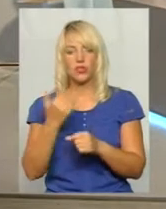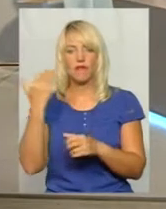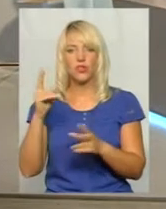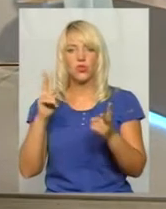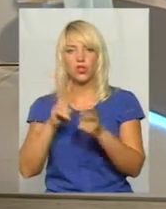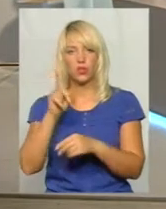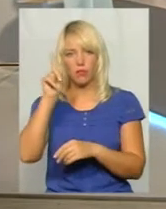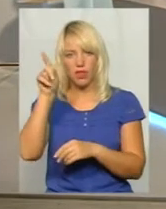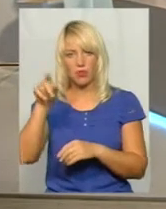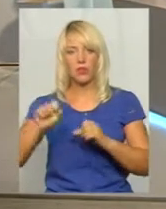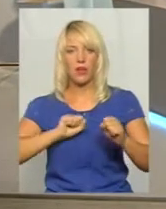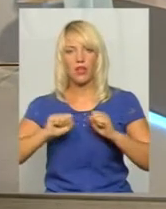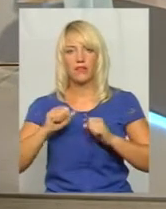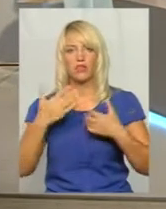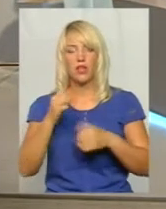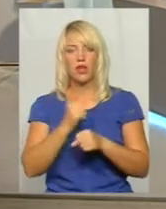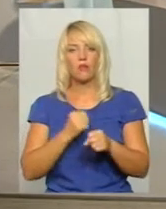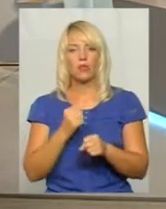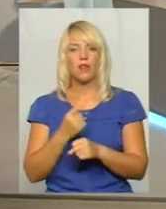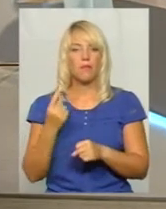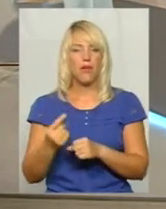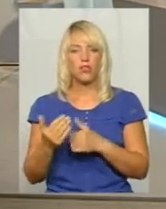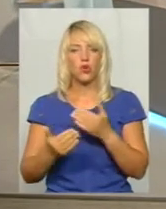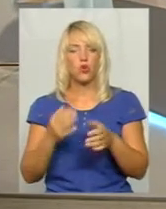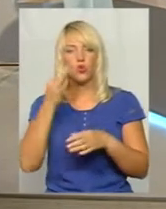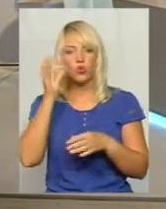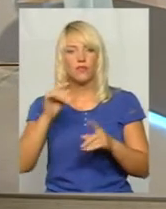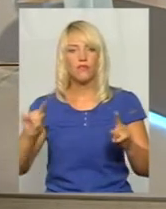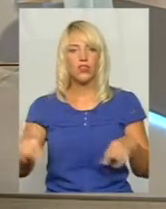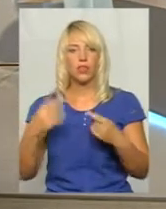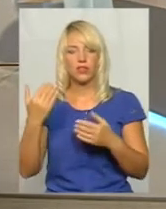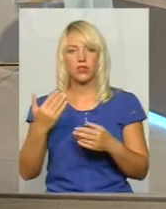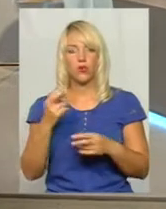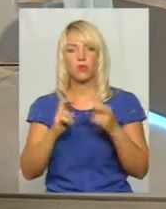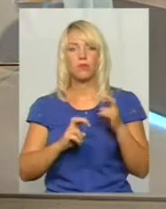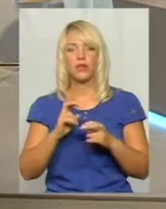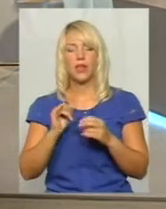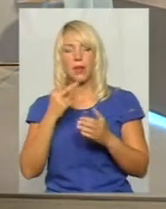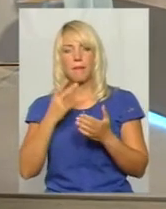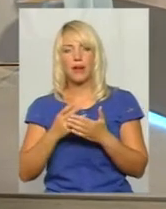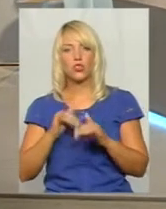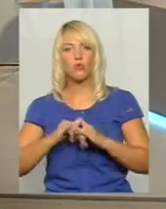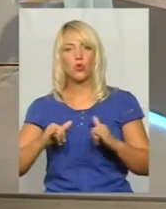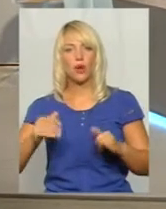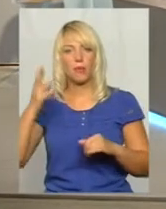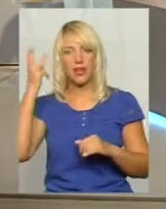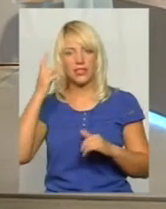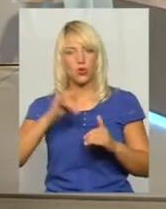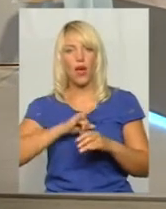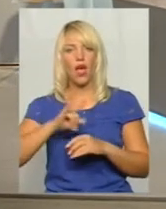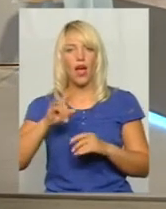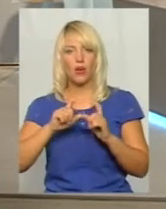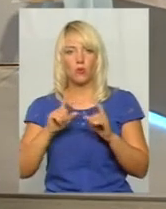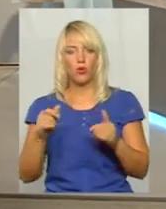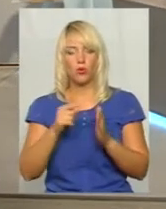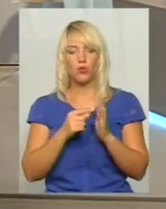із тамтешнім керівництвом і не працювали перші кроки. Досвідом відновлення їхнього підприємства і баченням розвитку Хмельницького аеропорту поділився